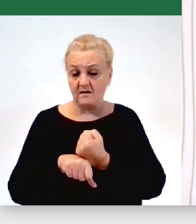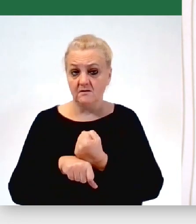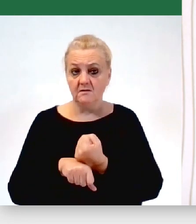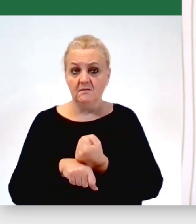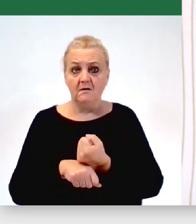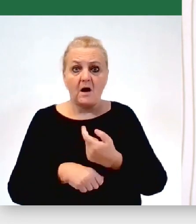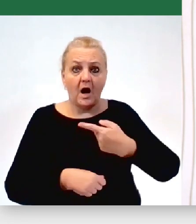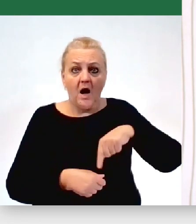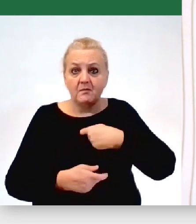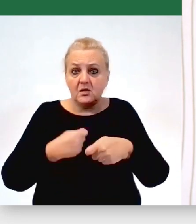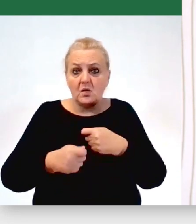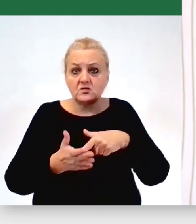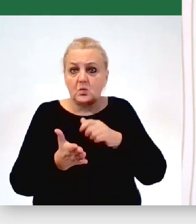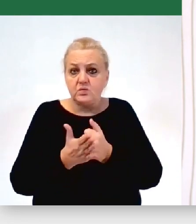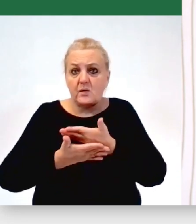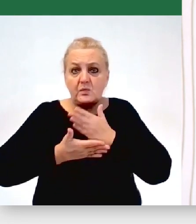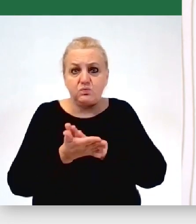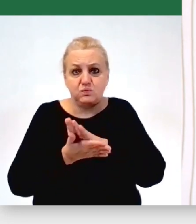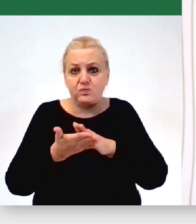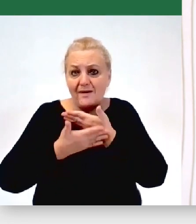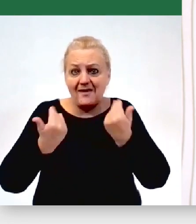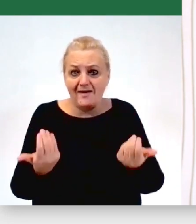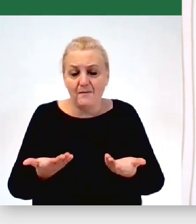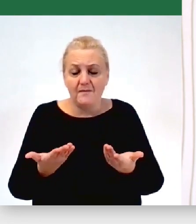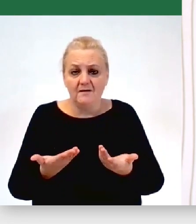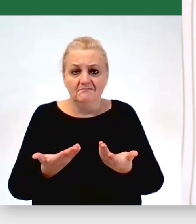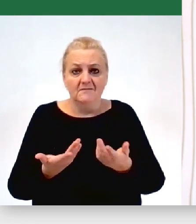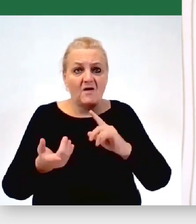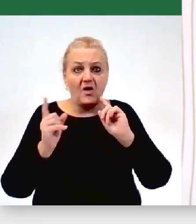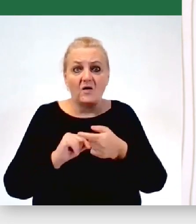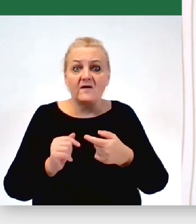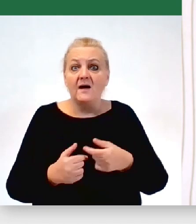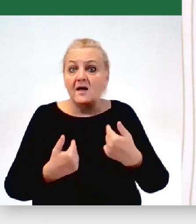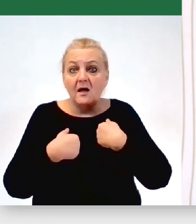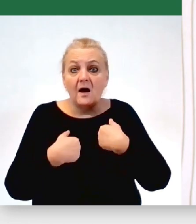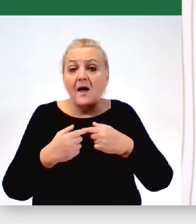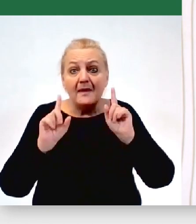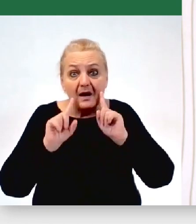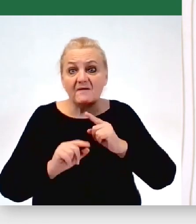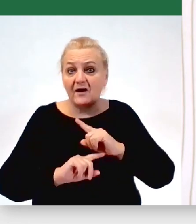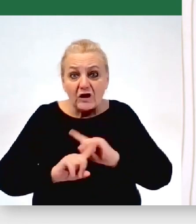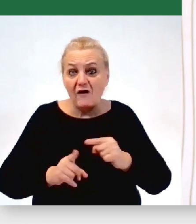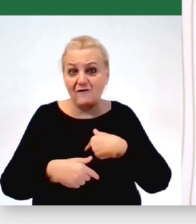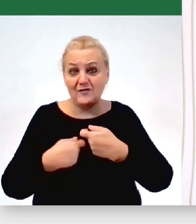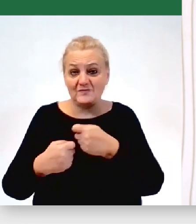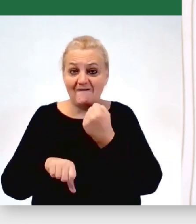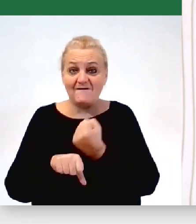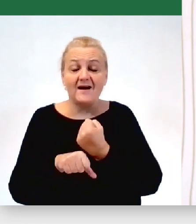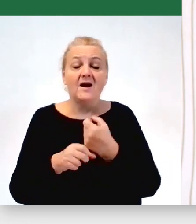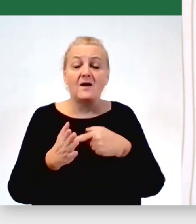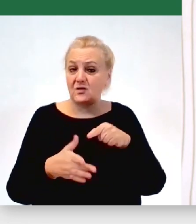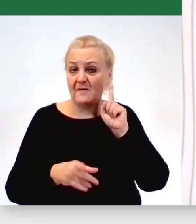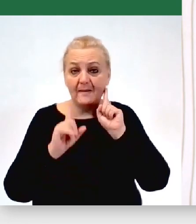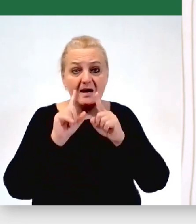żadnych rozwiązań ustawowych, które nam na to pozwalają. Wręcz przeciwnie nawet, nam zabraniają. Więc to są bardzo trudne,